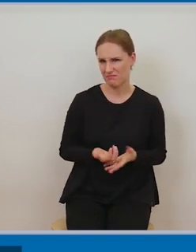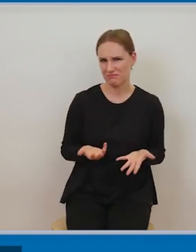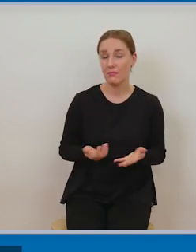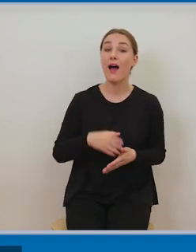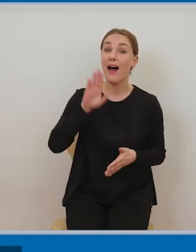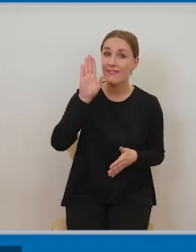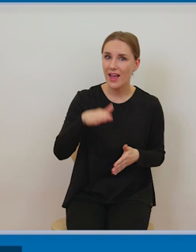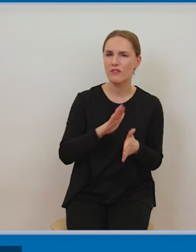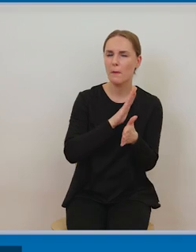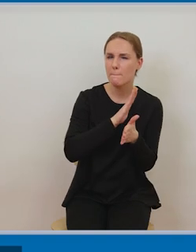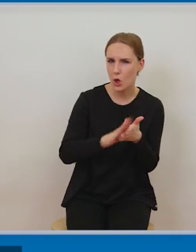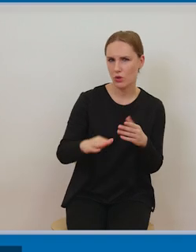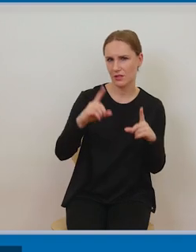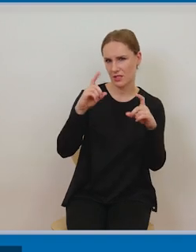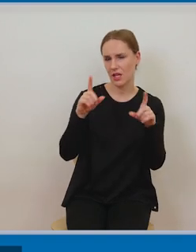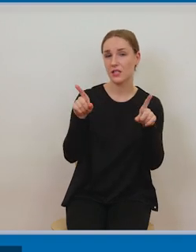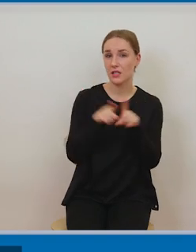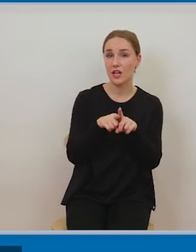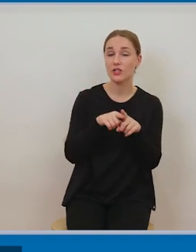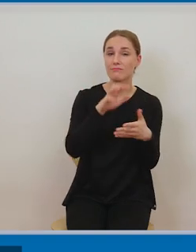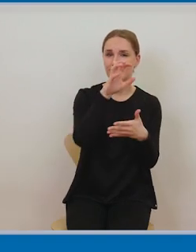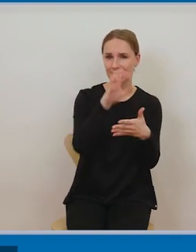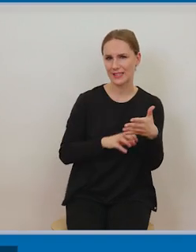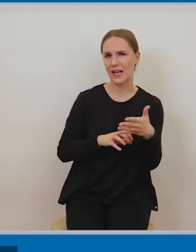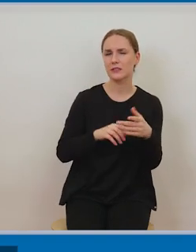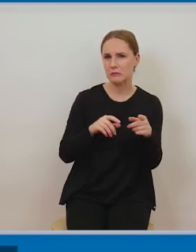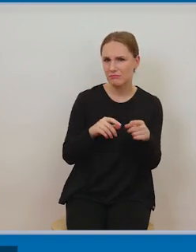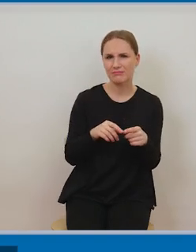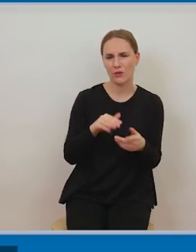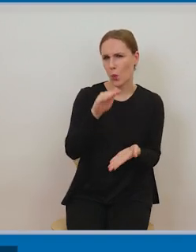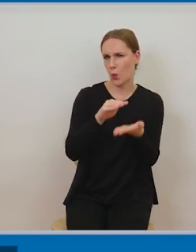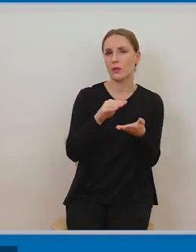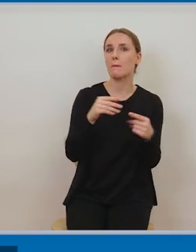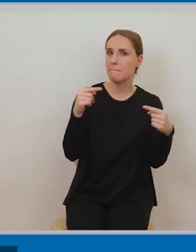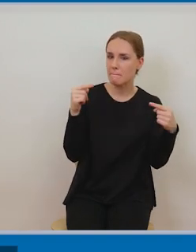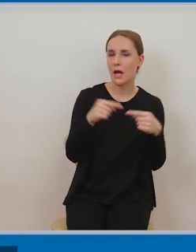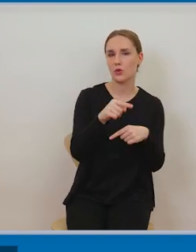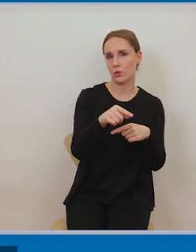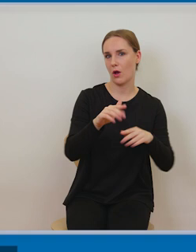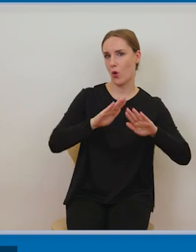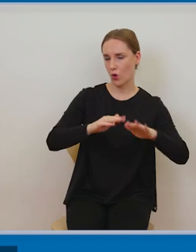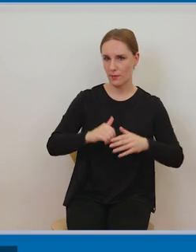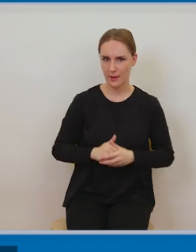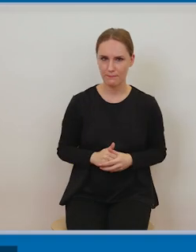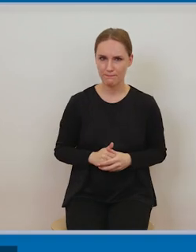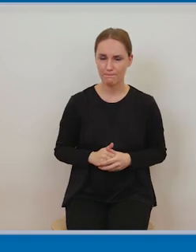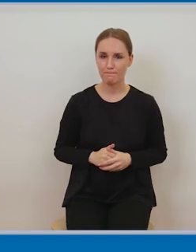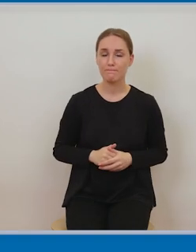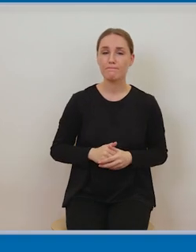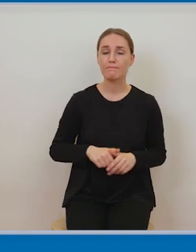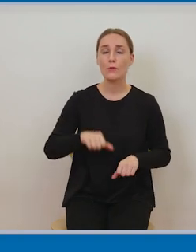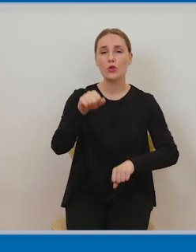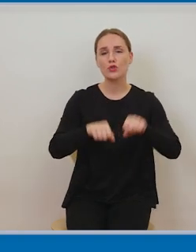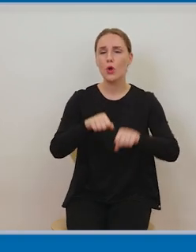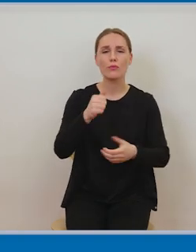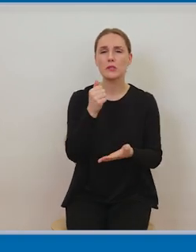autorsko-prawnej. Czego zatem dotyczył spór, który był rozstrzygany przez Trybunał Sprawiedliwości Unii Europejskiej. Spór